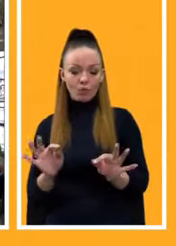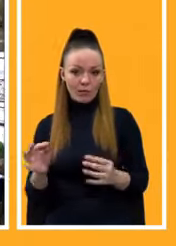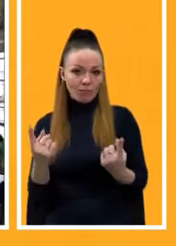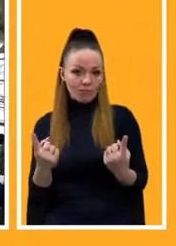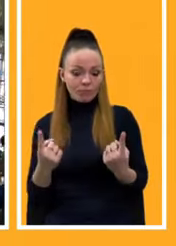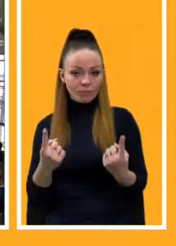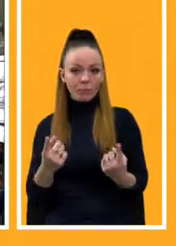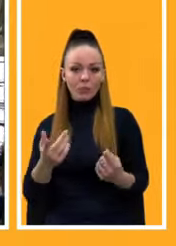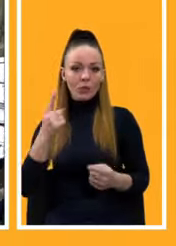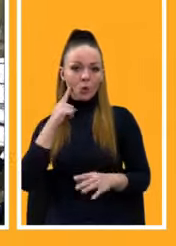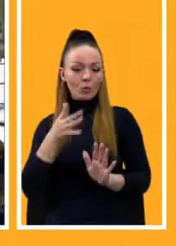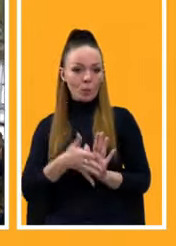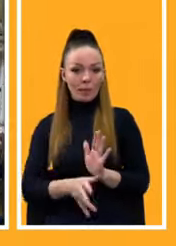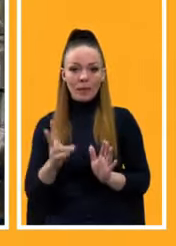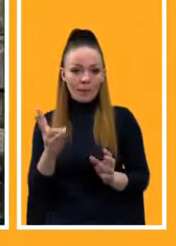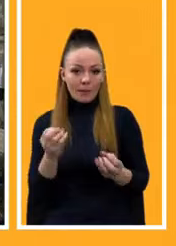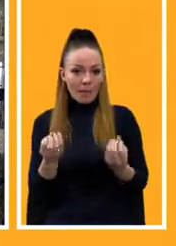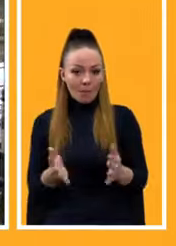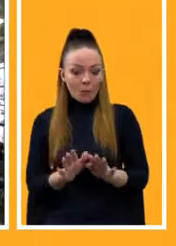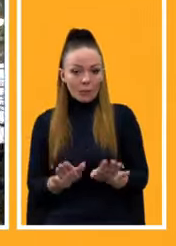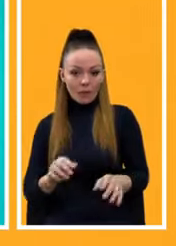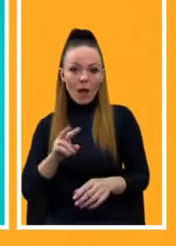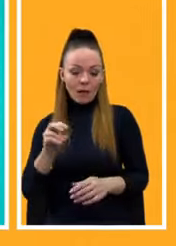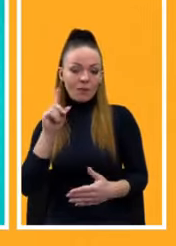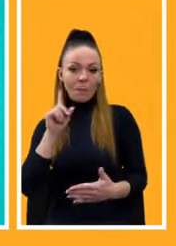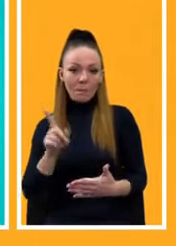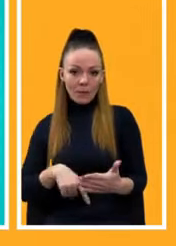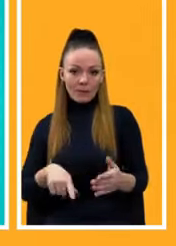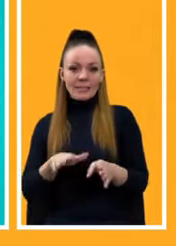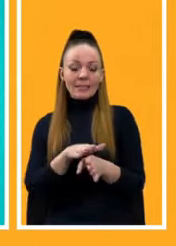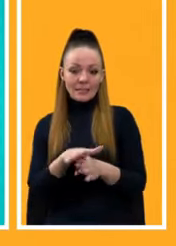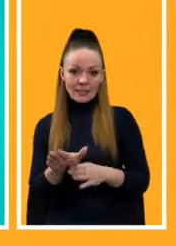зрозуміло, непрості, але впевнені здійснені.